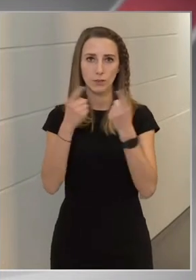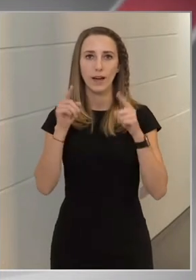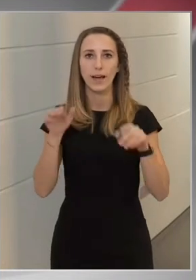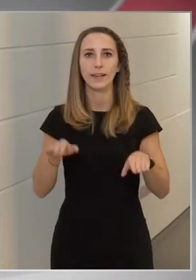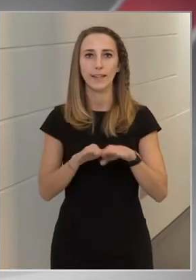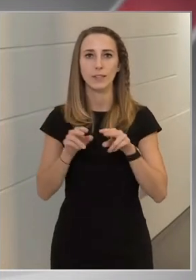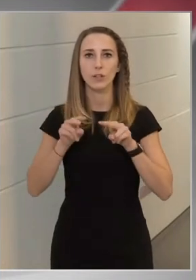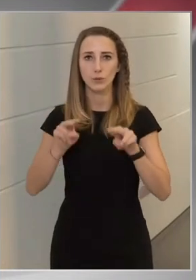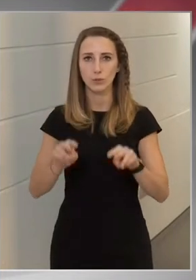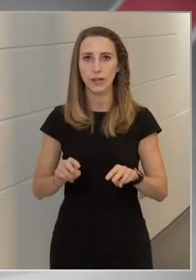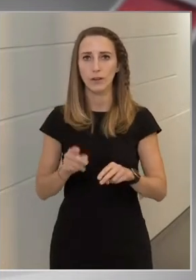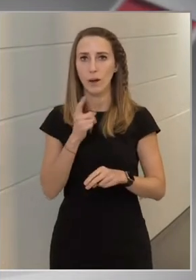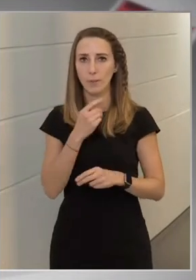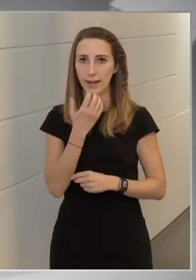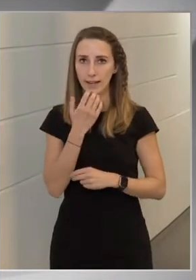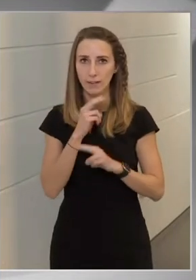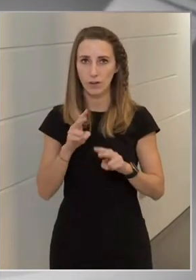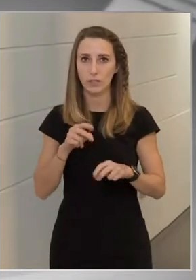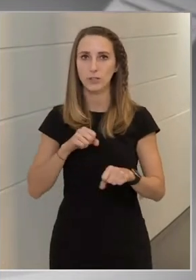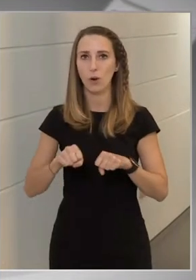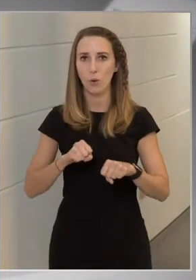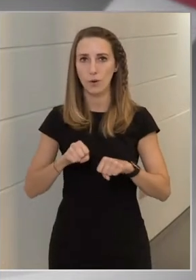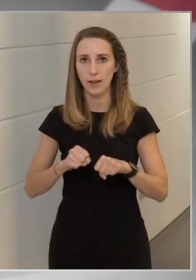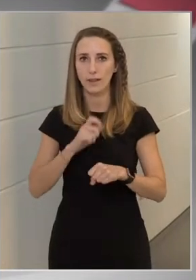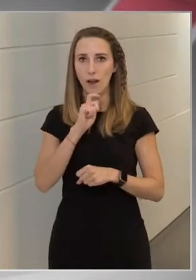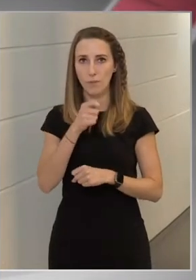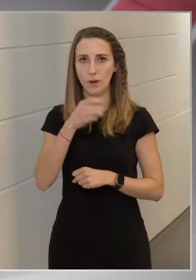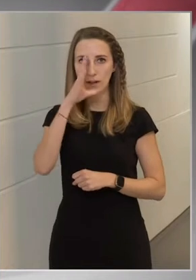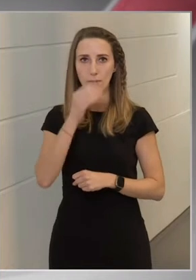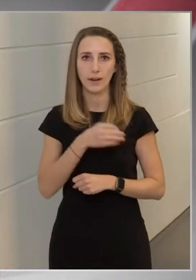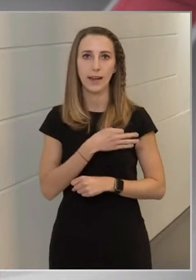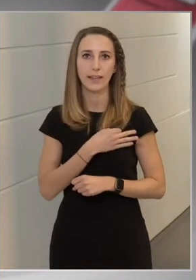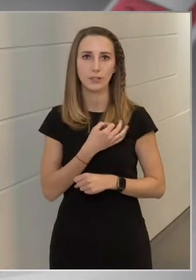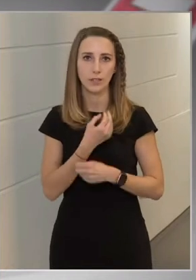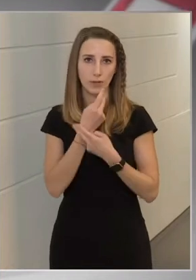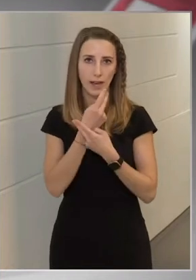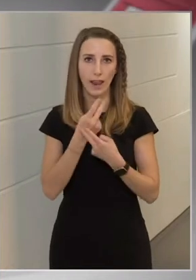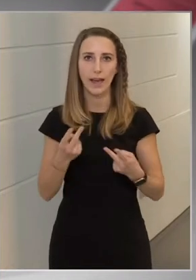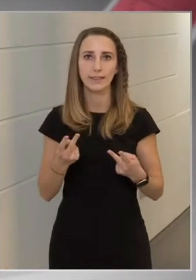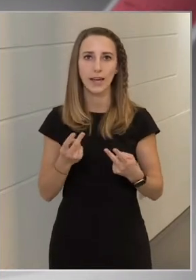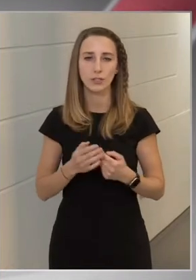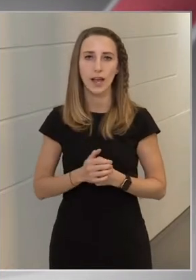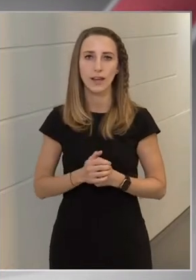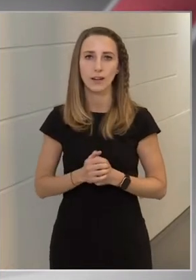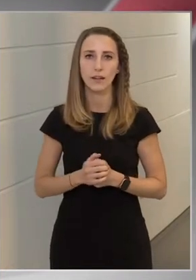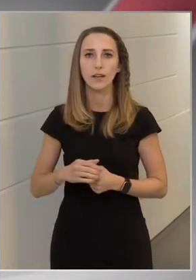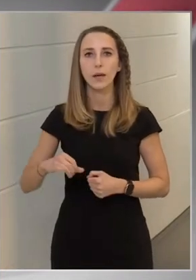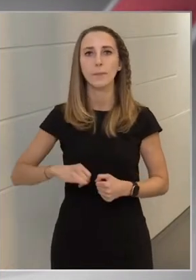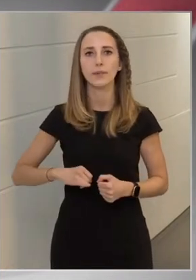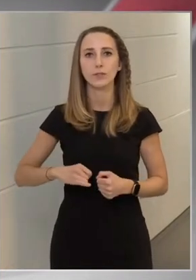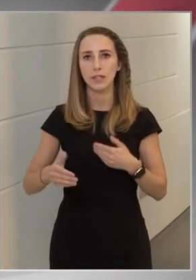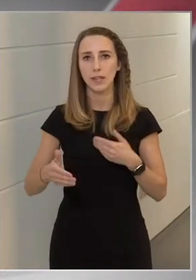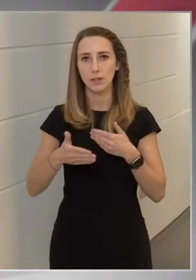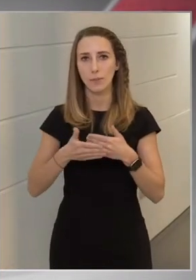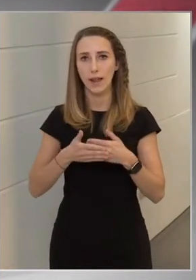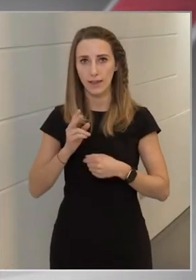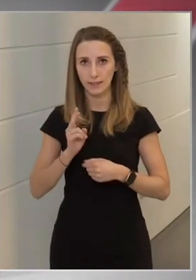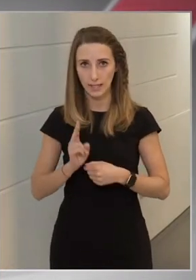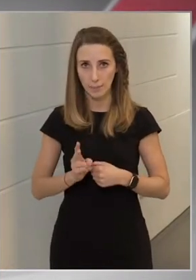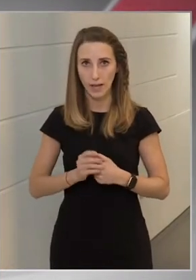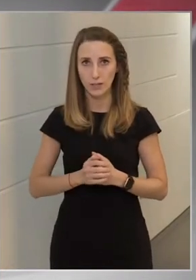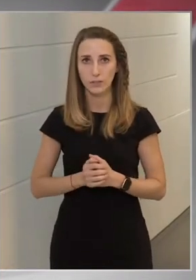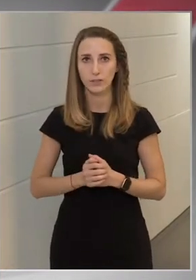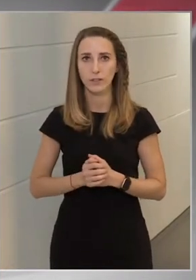és amire igény van, és a magyar kormány a magyar emberek egészségügyi ellátásának biztosítása mellett képes,